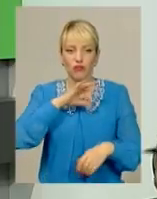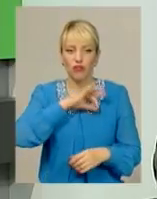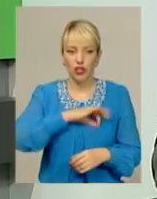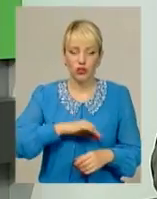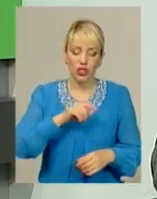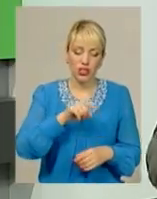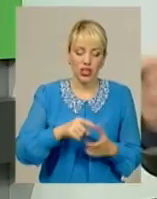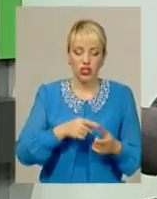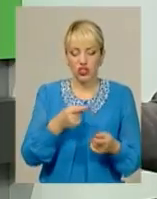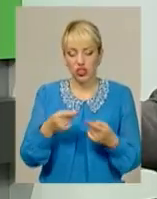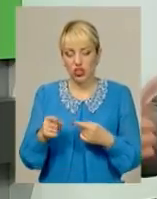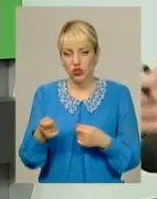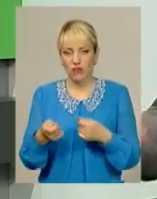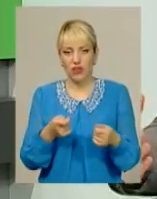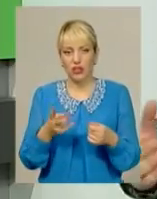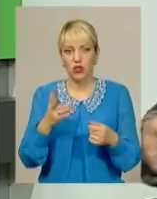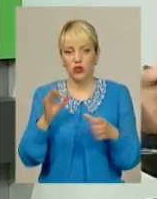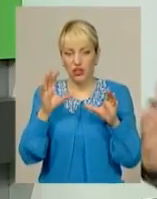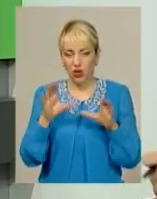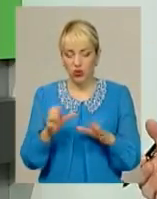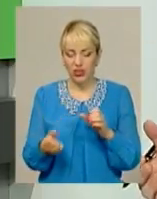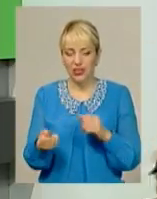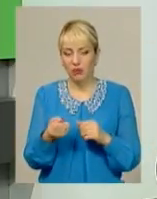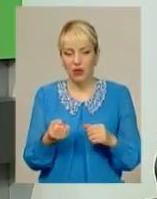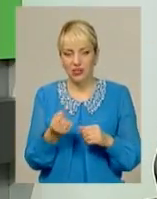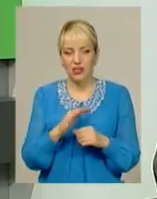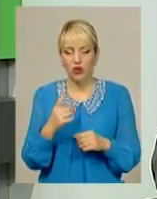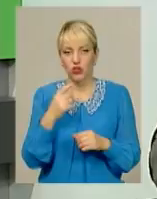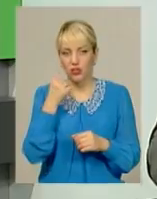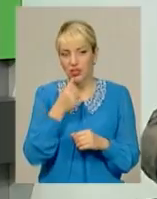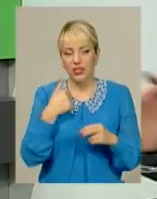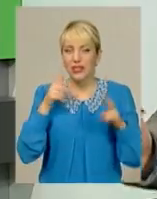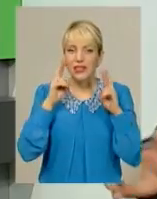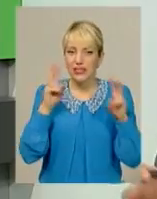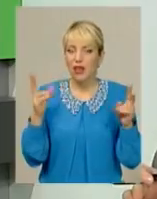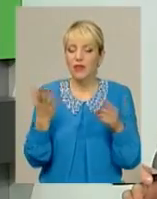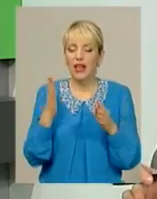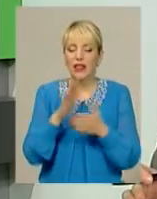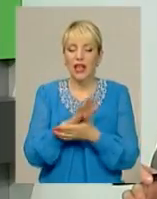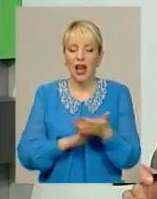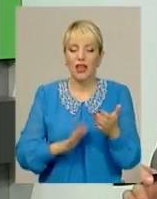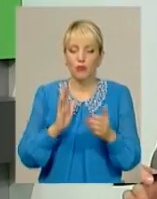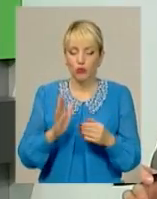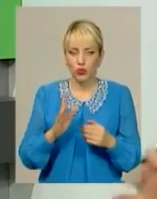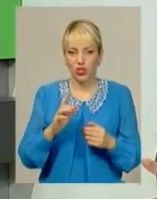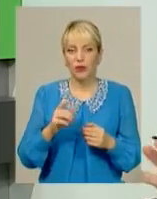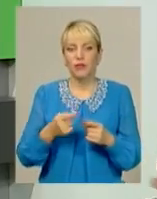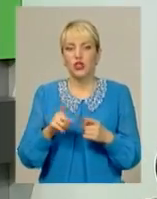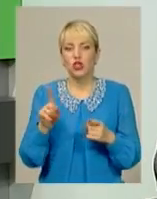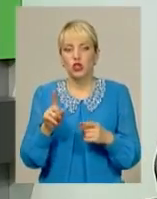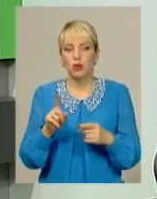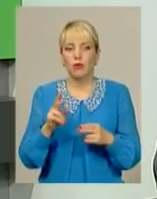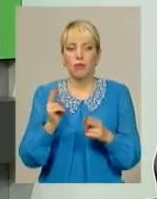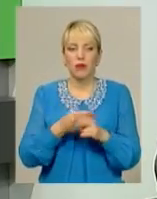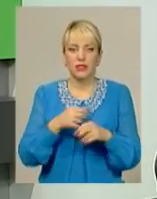тією чи іншою владою, адже закон приймається не на один рік. Ми ж не знаємо, яка в нас влада буде, щоб позбавитися політичної конкуренції. Тому таку